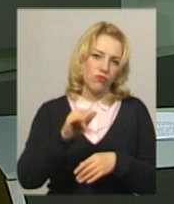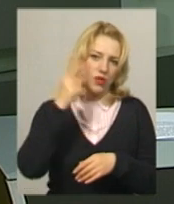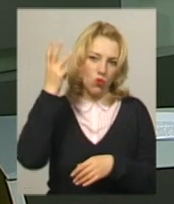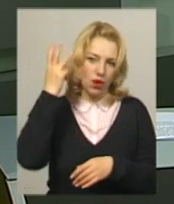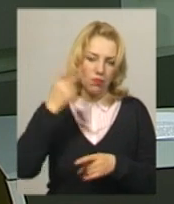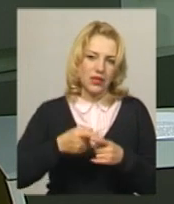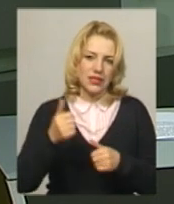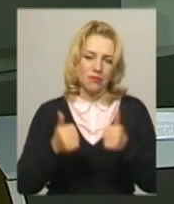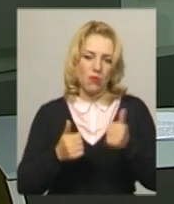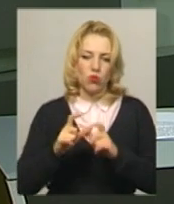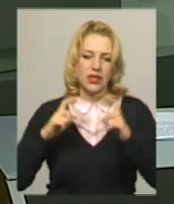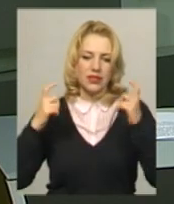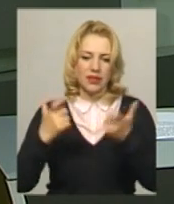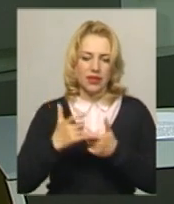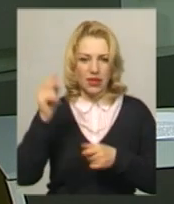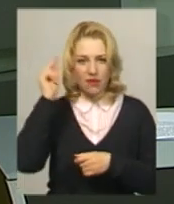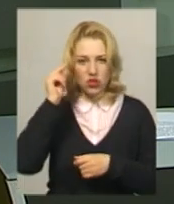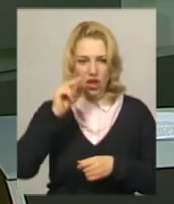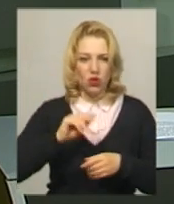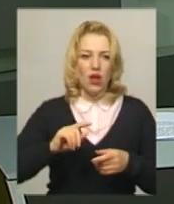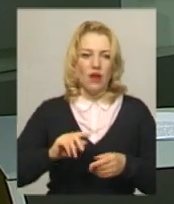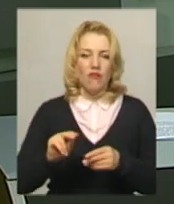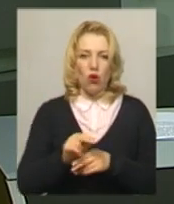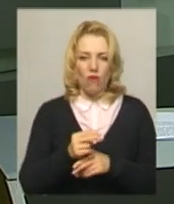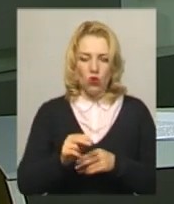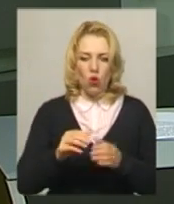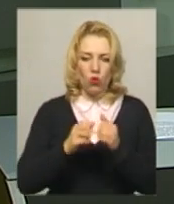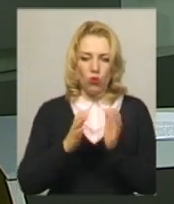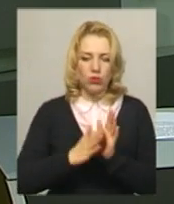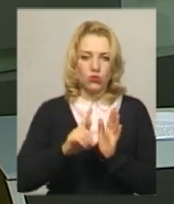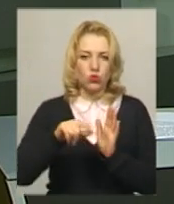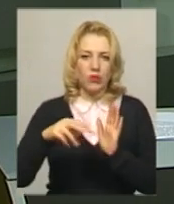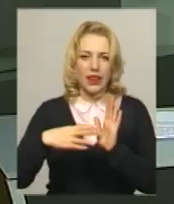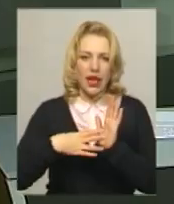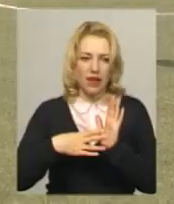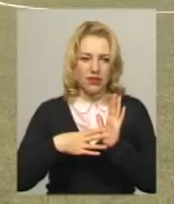проходили на стадіоні навчально-виховного комплексу номер 9. Більше розповість Андрій Гуменний.